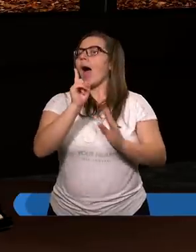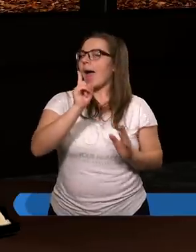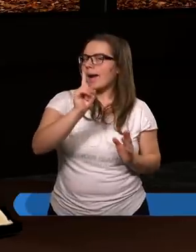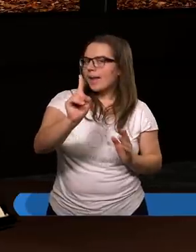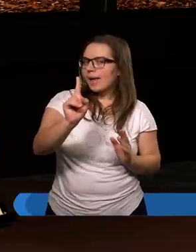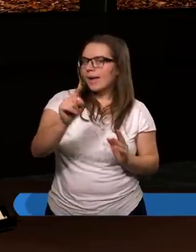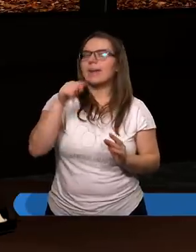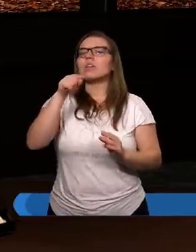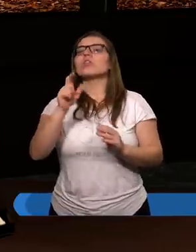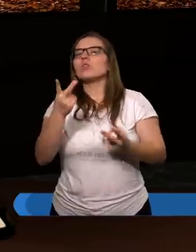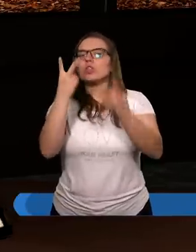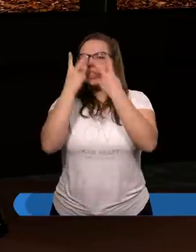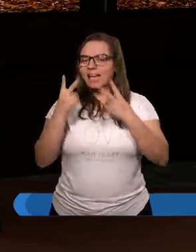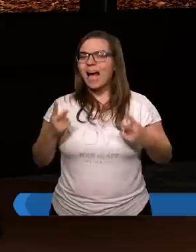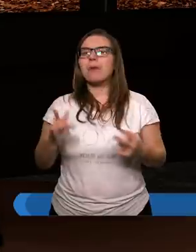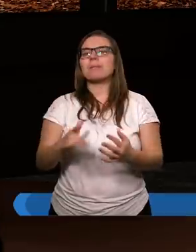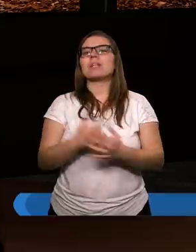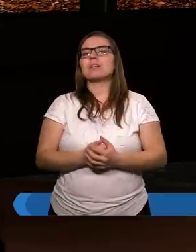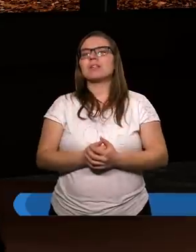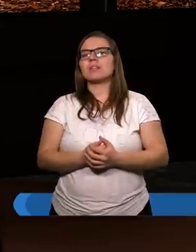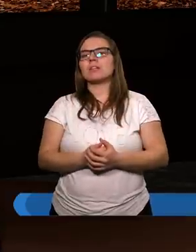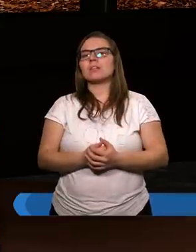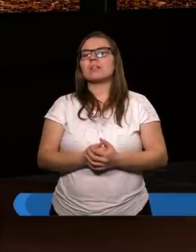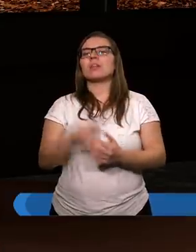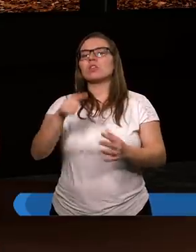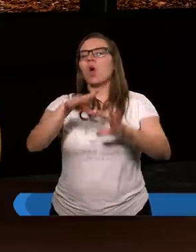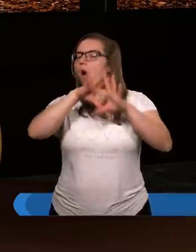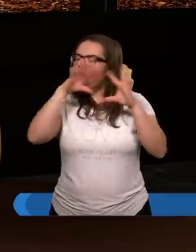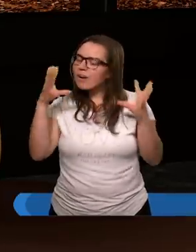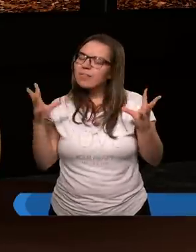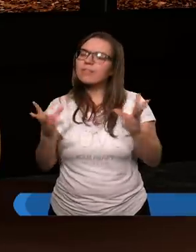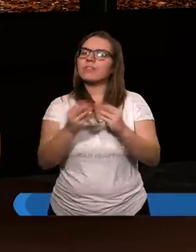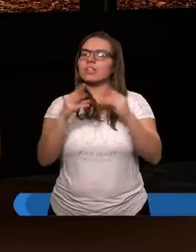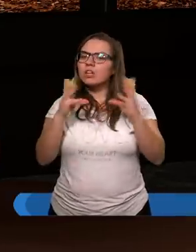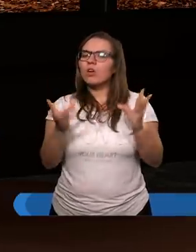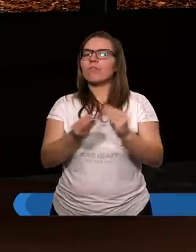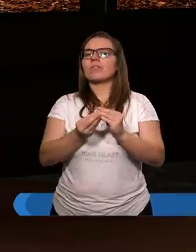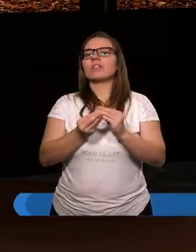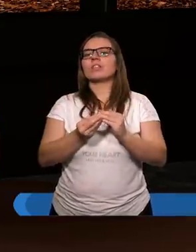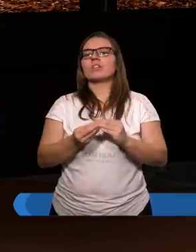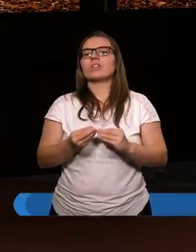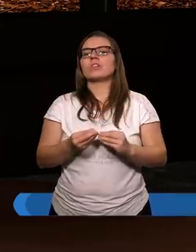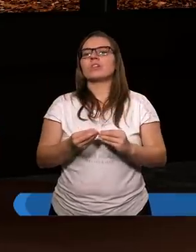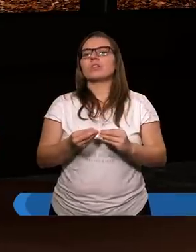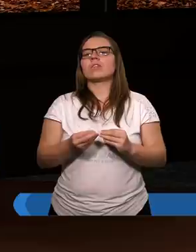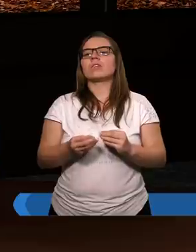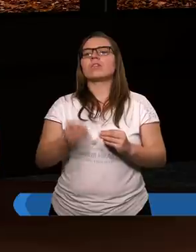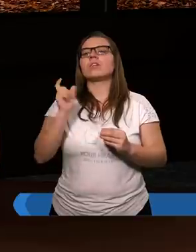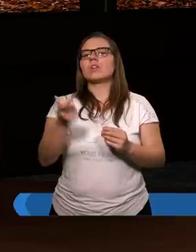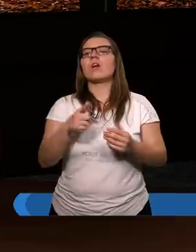co czytamy, to wszystko, co czy